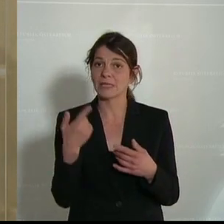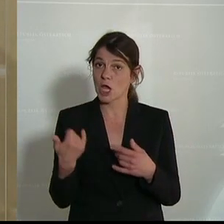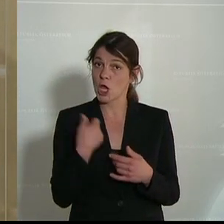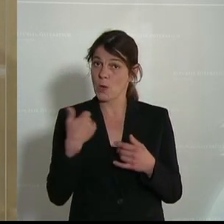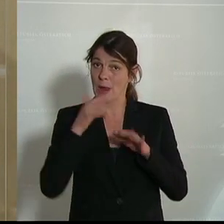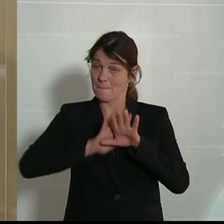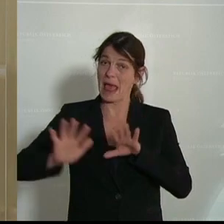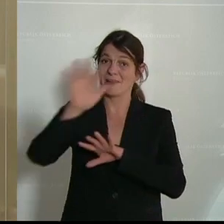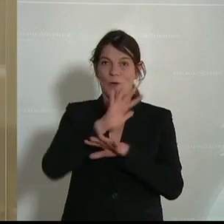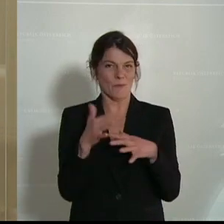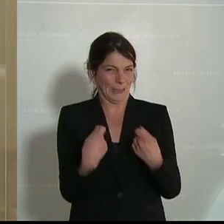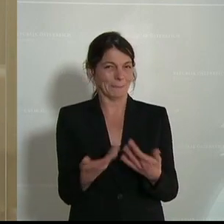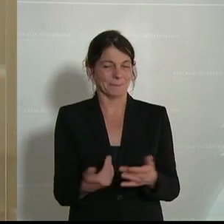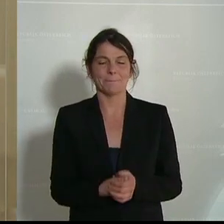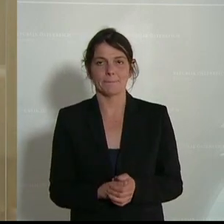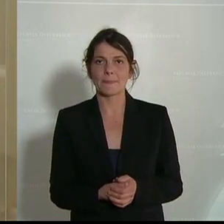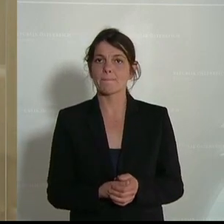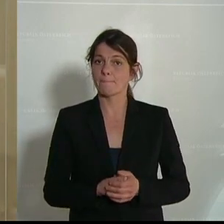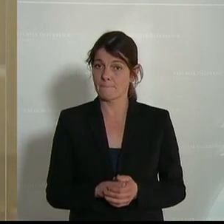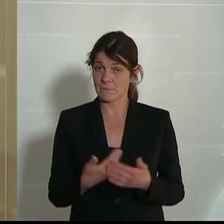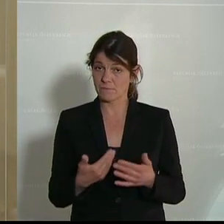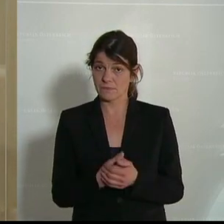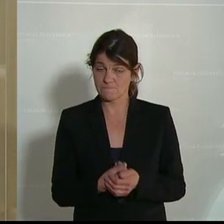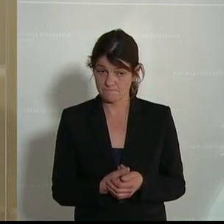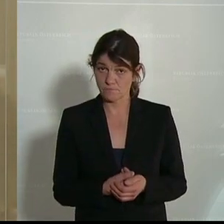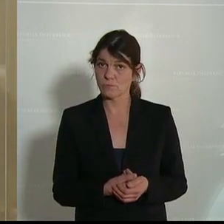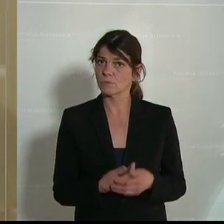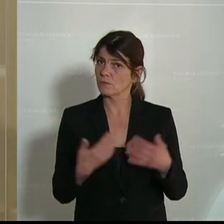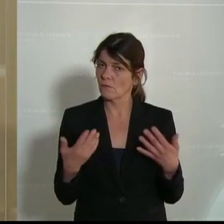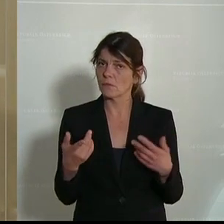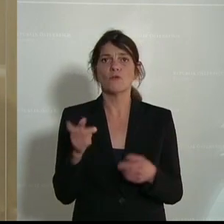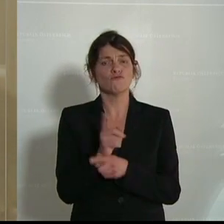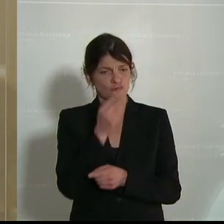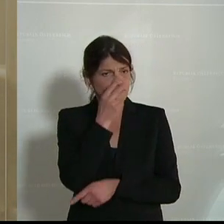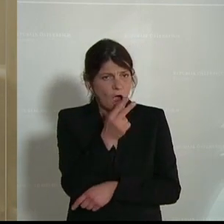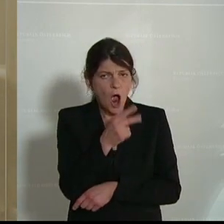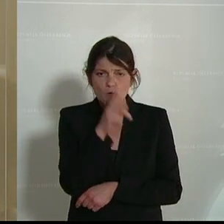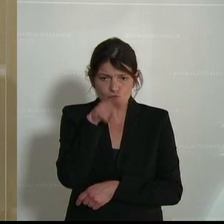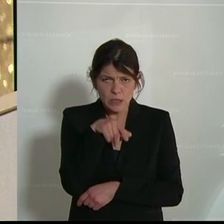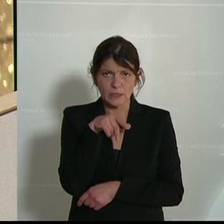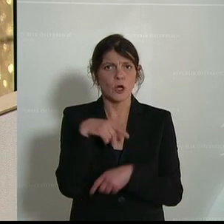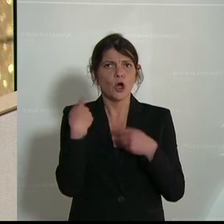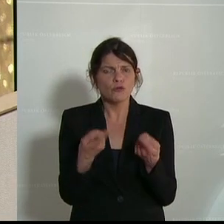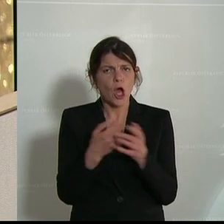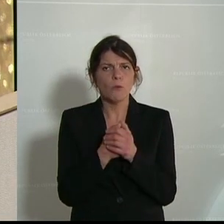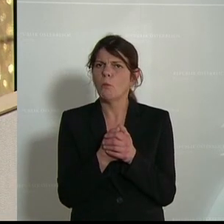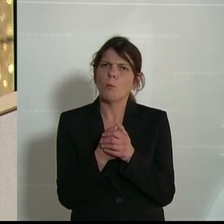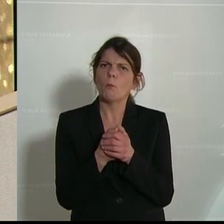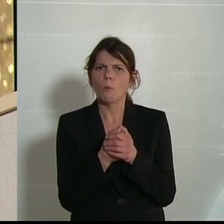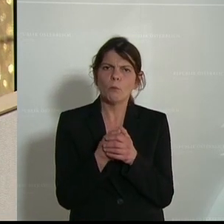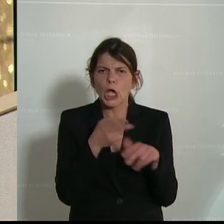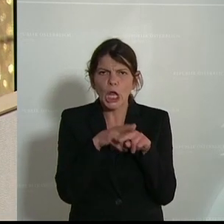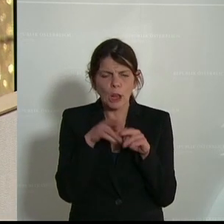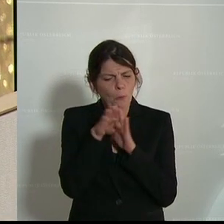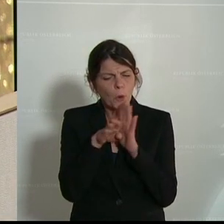Jugendplattformen, die es da gibt, das schaut man sich an und dann setzt man irgendwelche kleinen